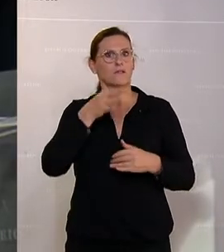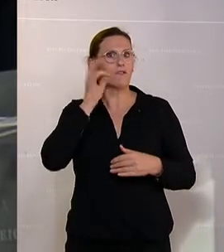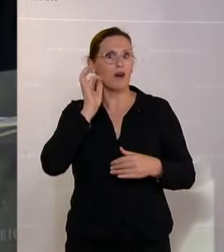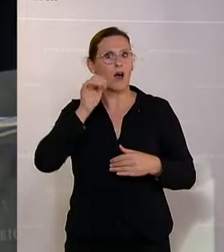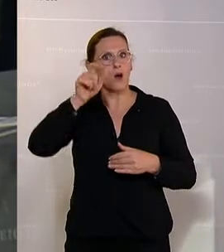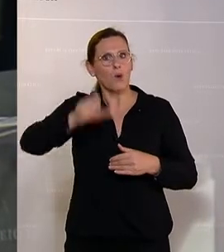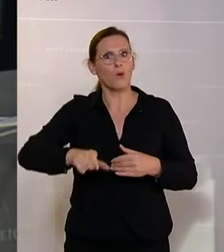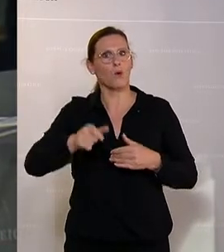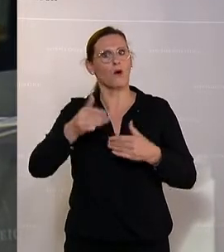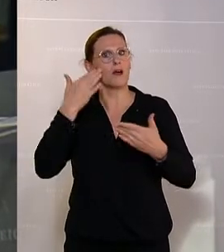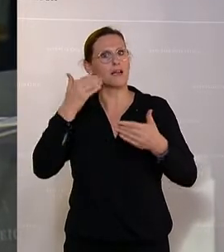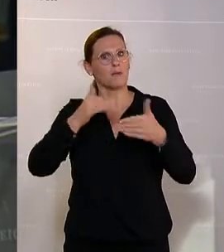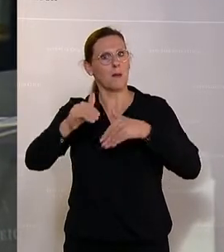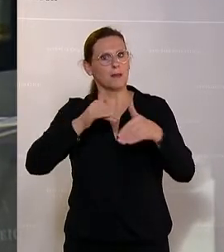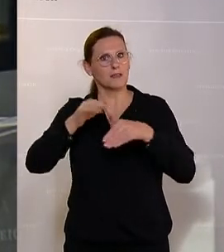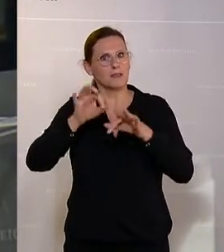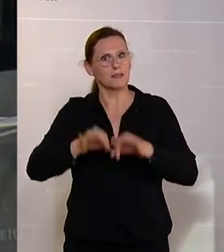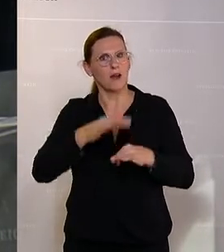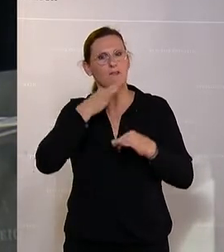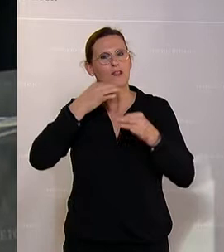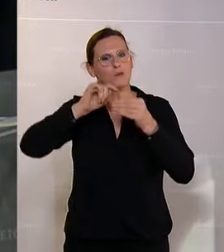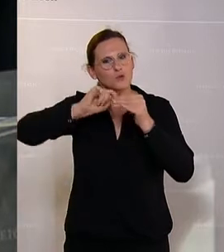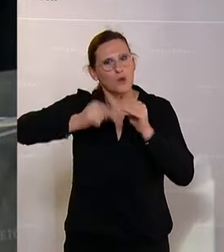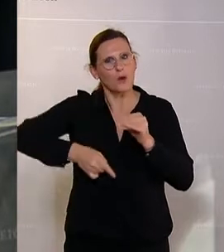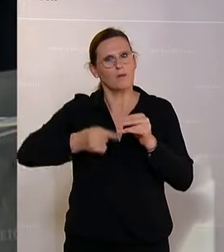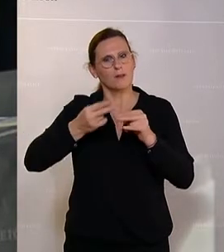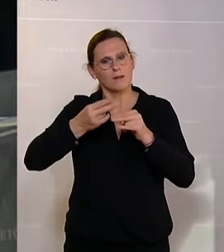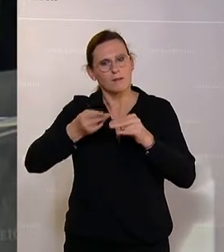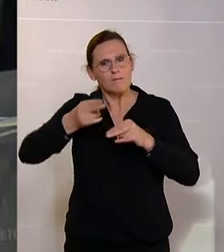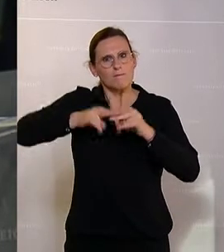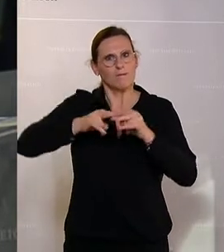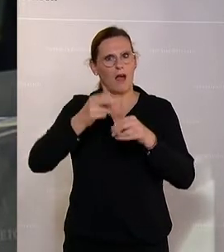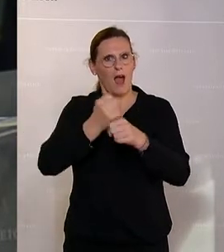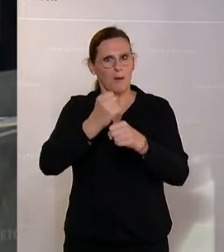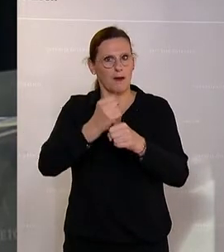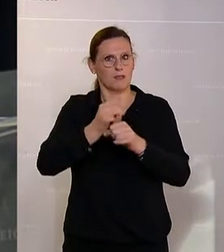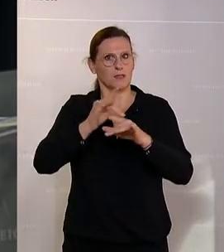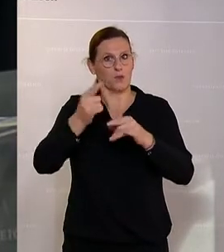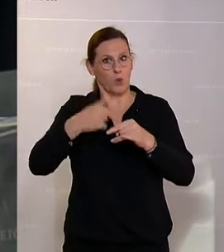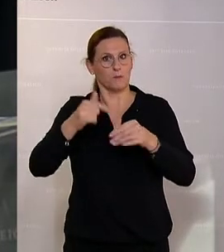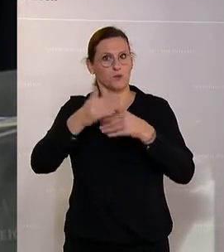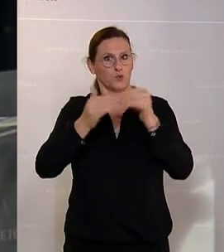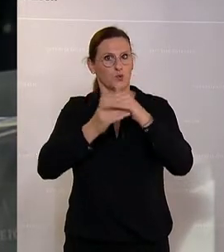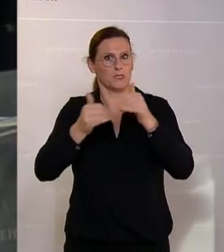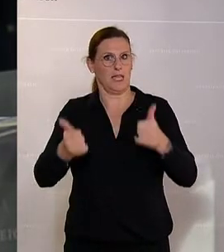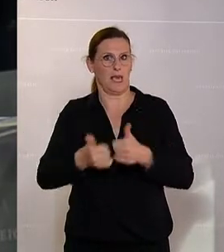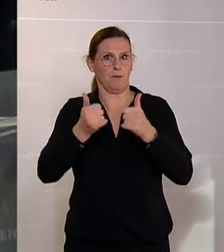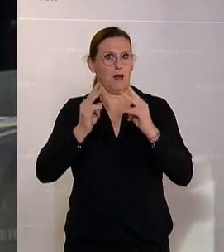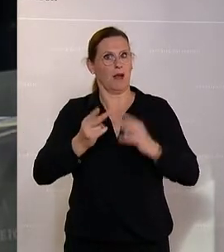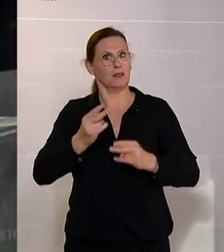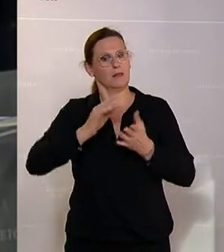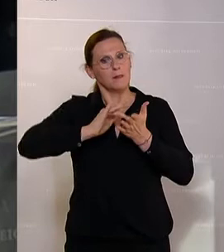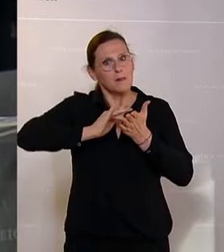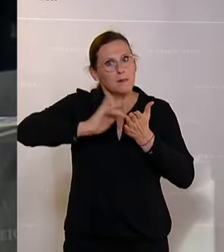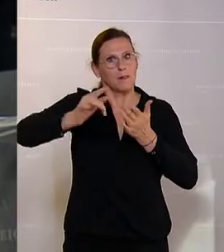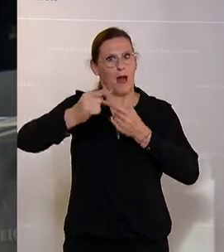um hier auch an den Details weiterzuarbeiten, damit dieses System mit 2025 auch ausgezeichnet und problemlos funktioniert.